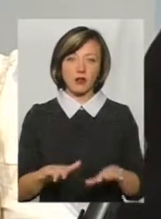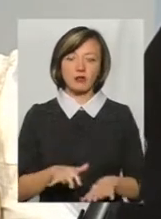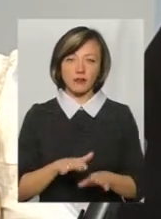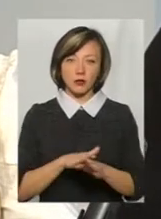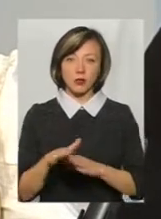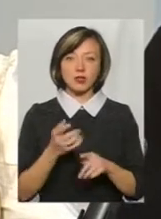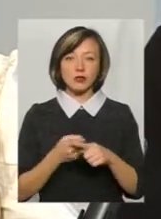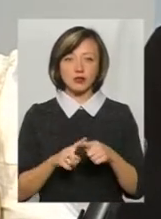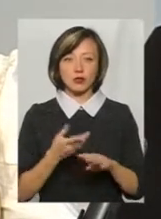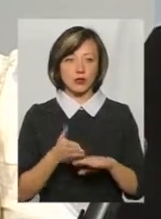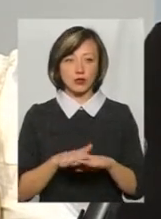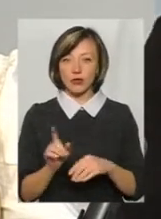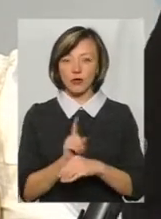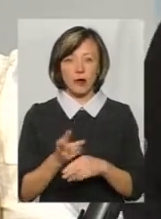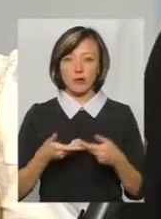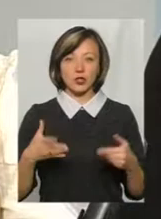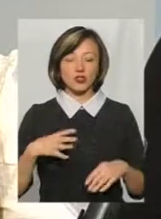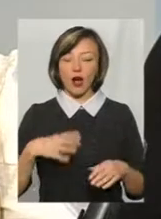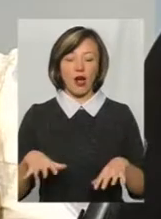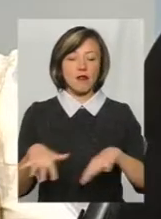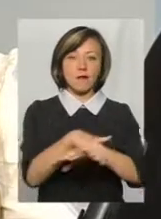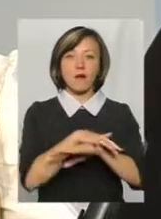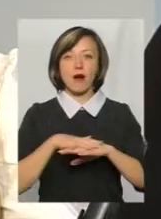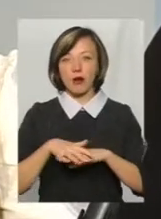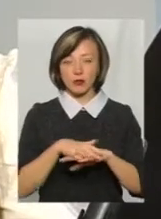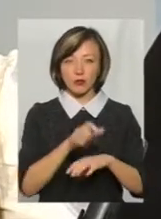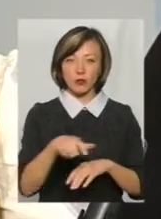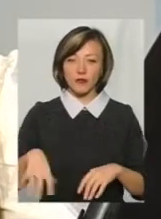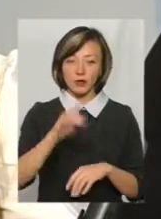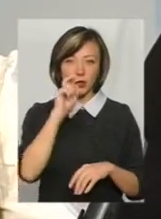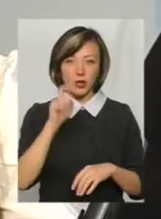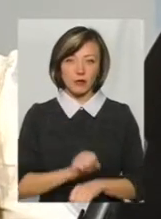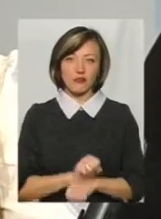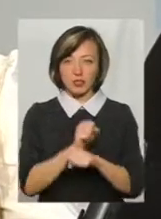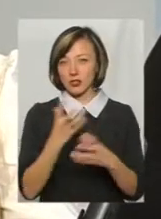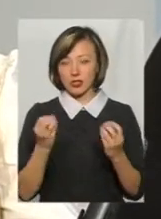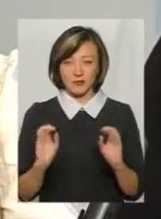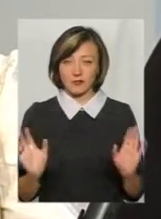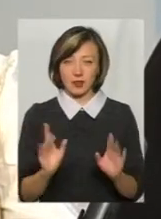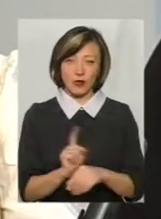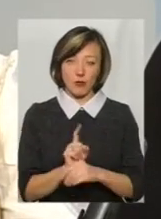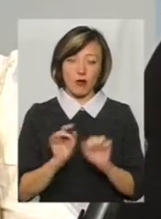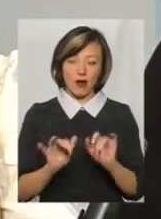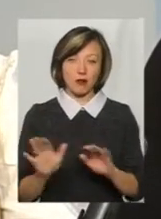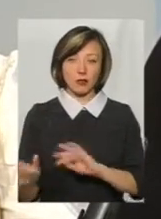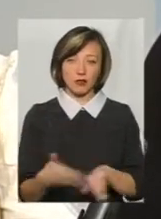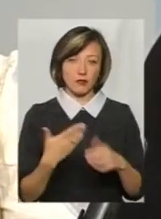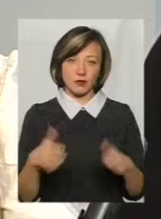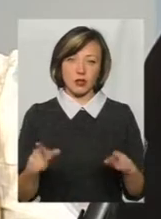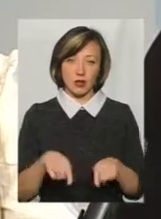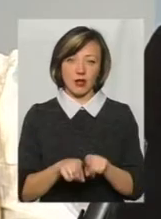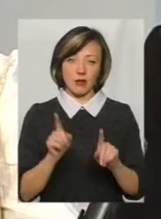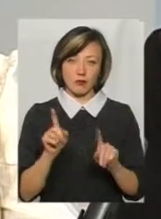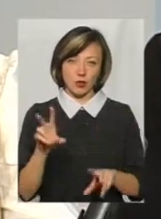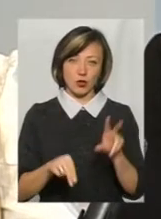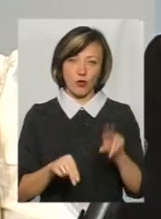складніше. Але це нормально. Ми не чекали такого великого масового по всій Україні якось повстання. Це нормальна акція пройшла. В принципі, так, як ми